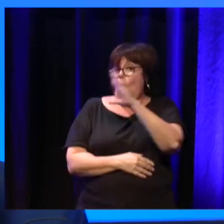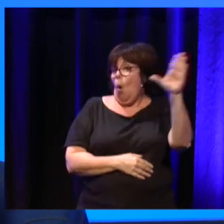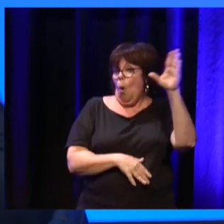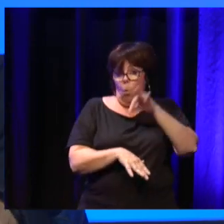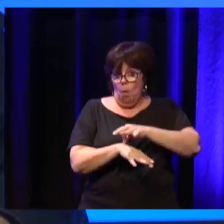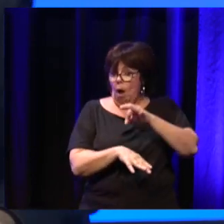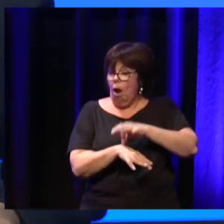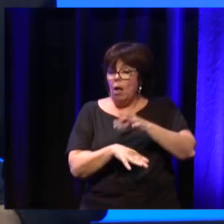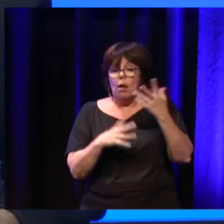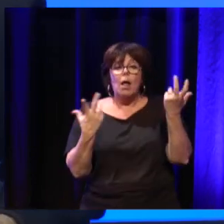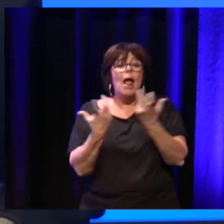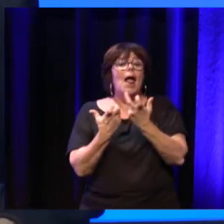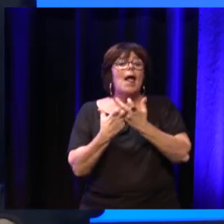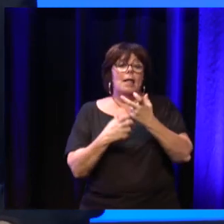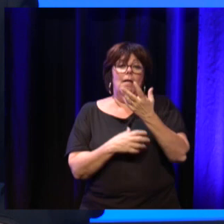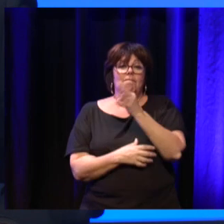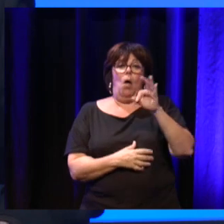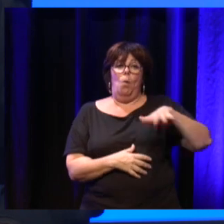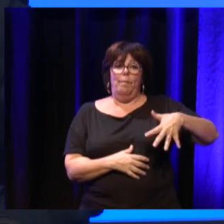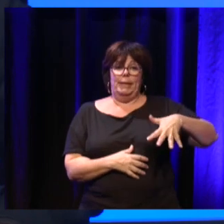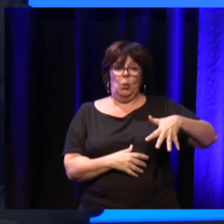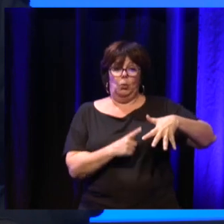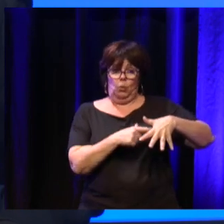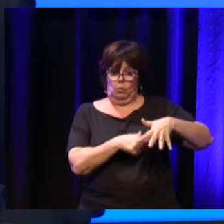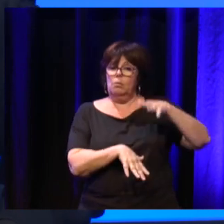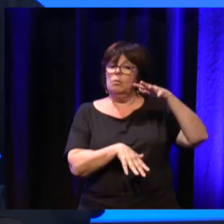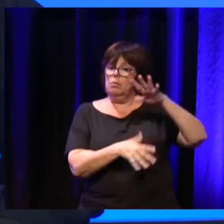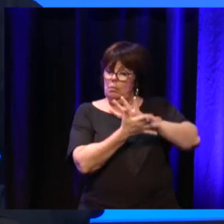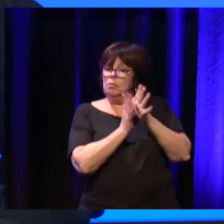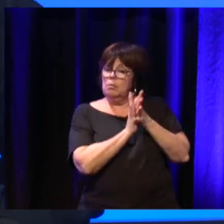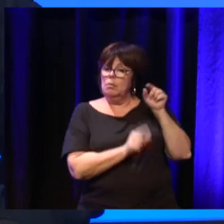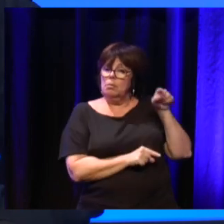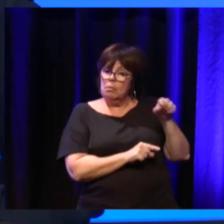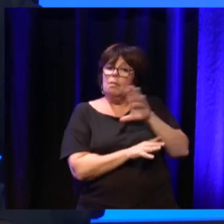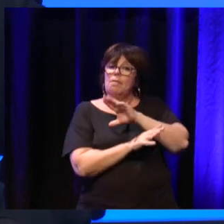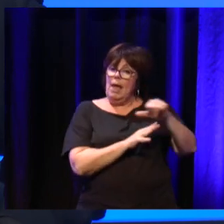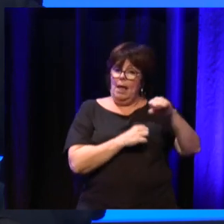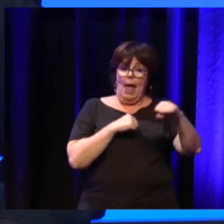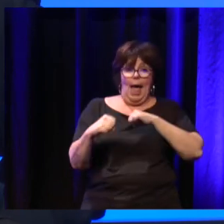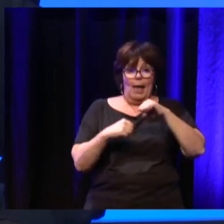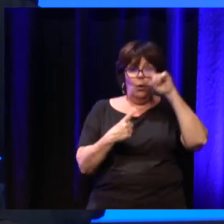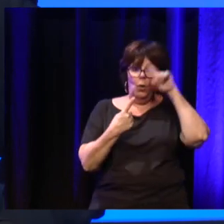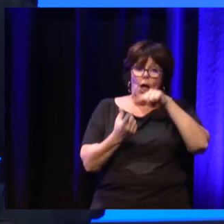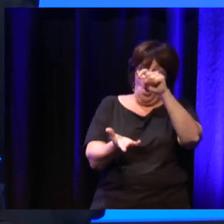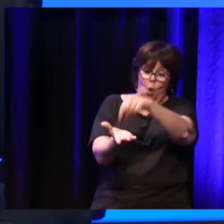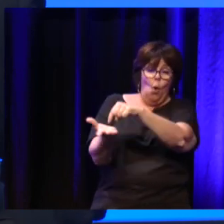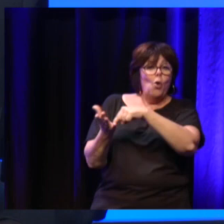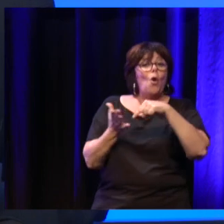Je sais que France Parkinson, notamment, a aussi mis en place des actions d'ordre inclusif sur certains territoires.